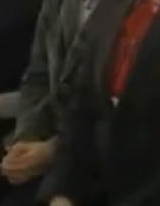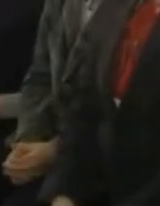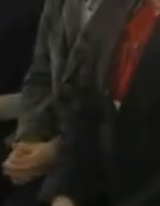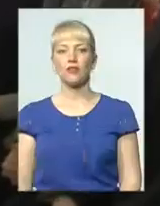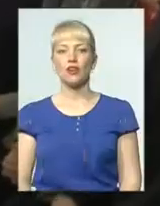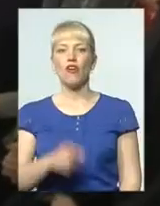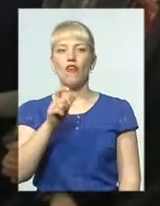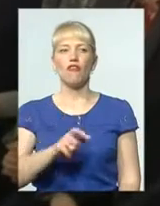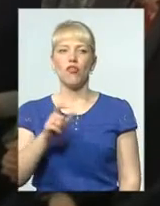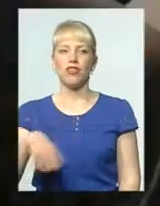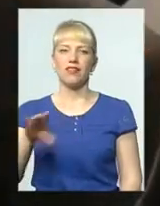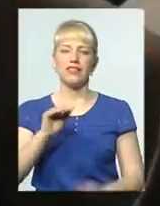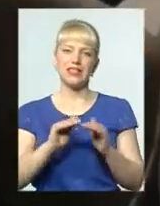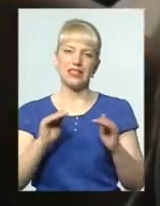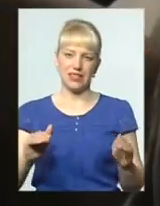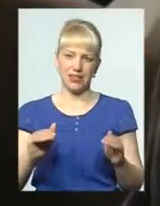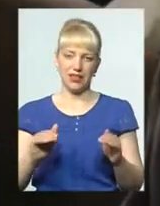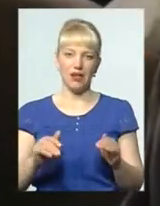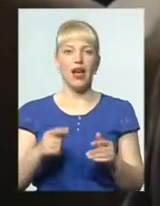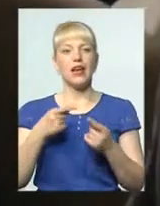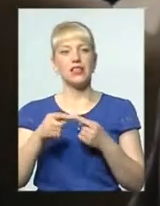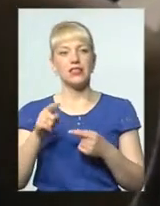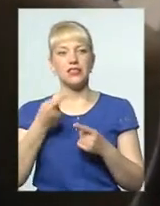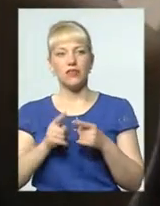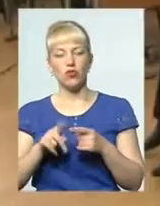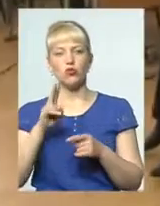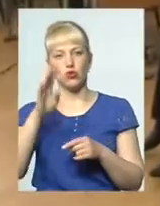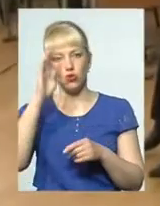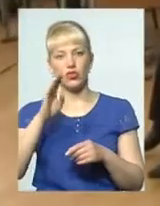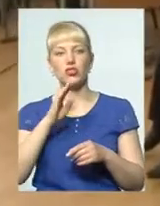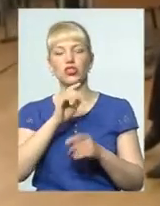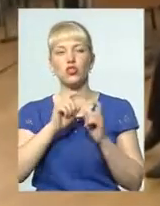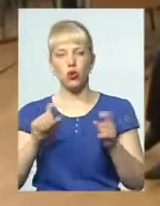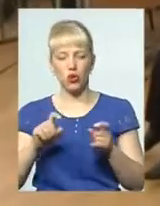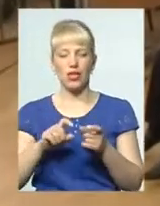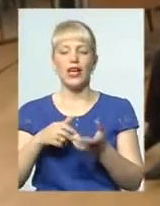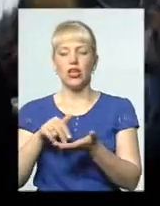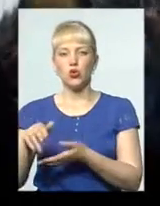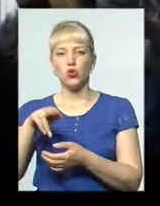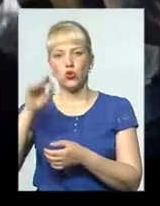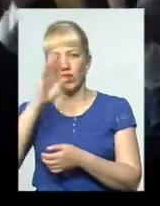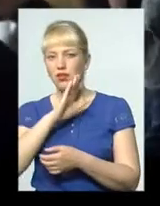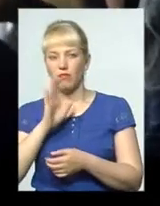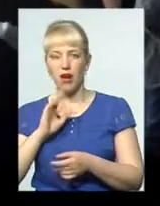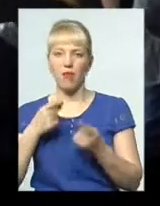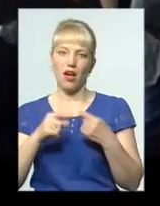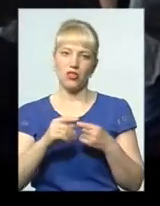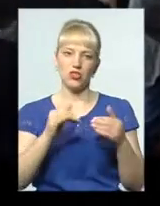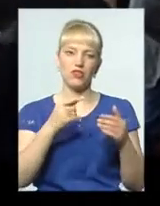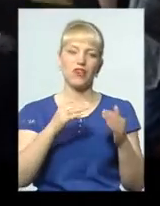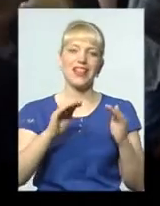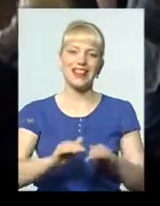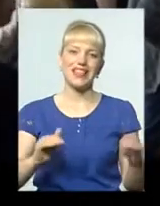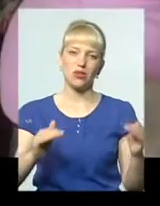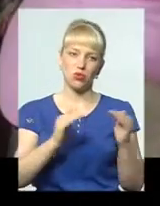Вони – всі діти. Різниця лише у тому, що одні зі школи йдуть до тата і мами, а інші – у дитбудинок. У них різні долі